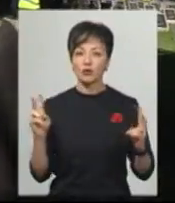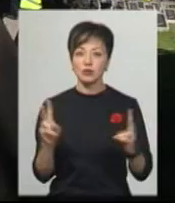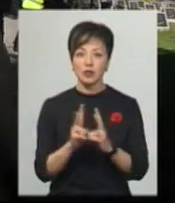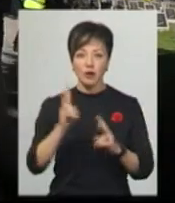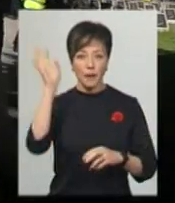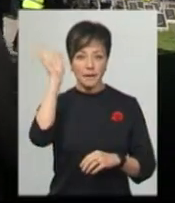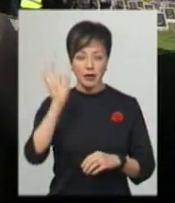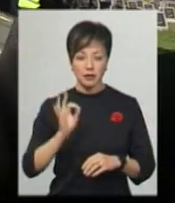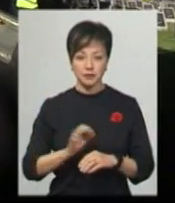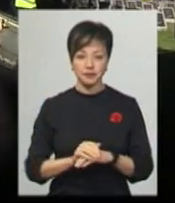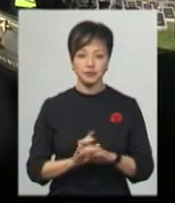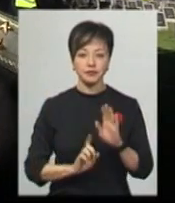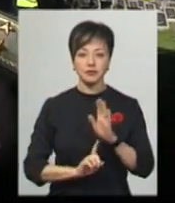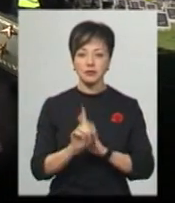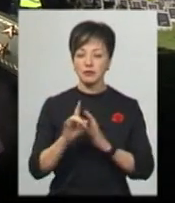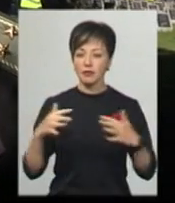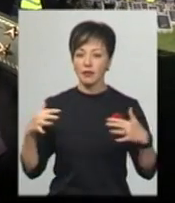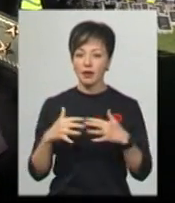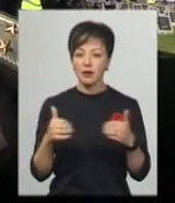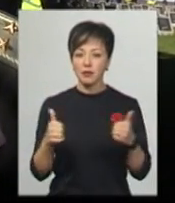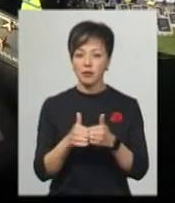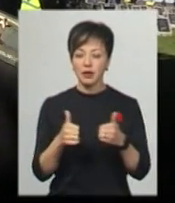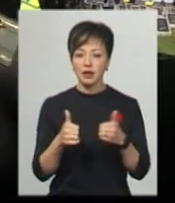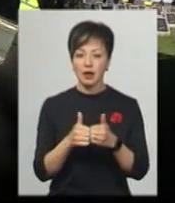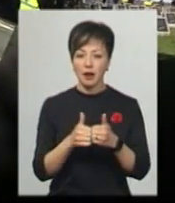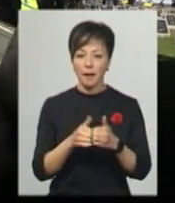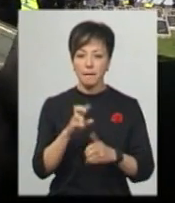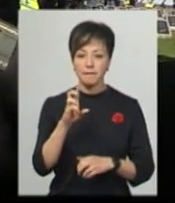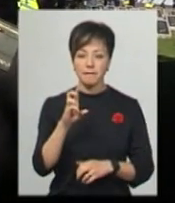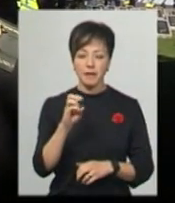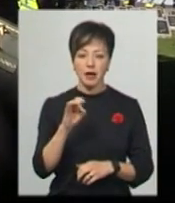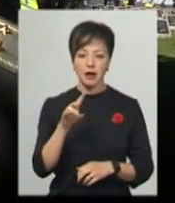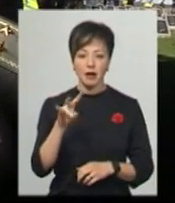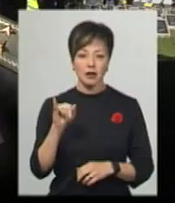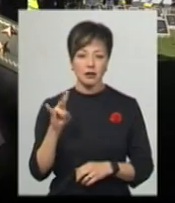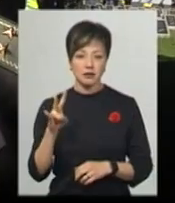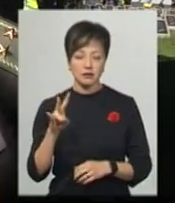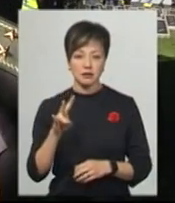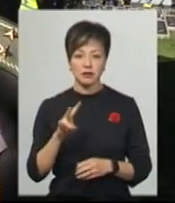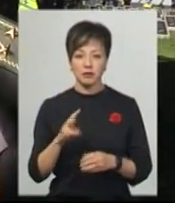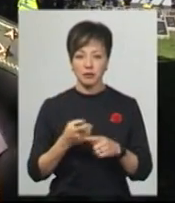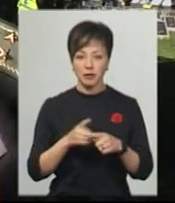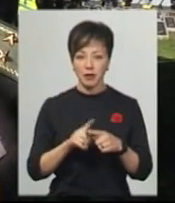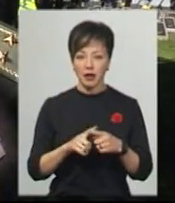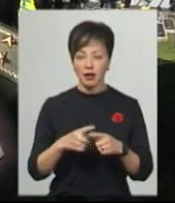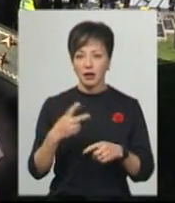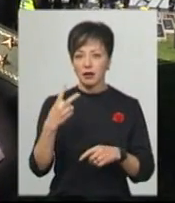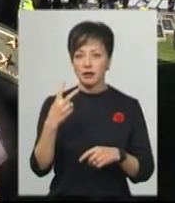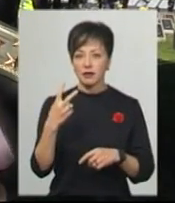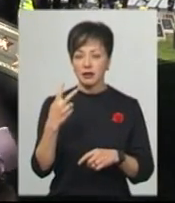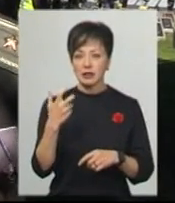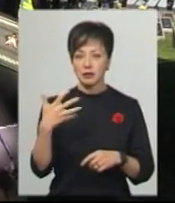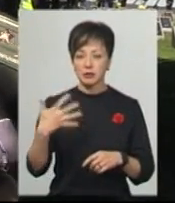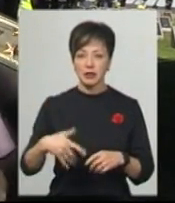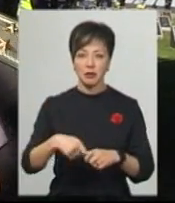'язалися бої на підступах Берліну. На метрів 350 було до Райстага.